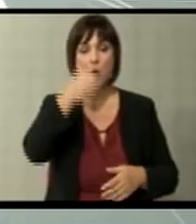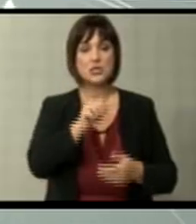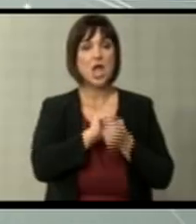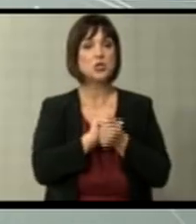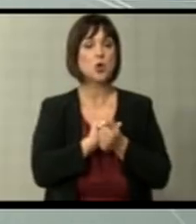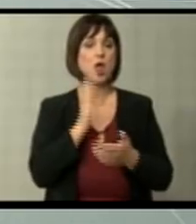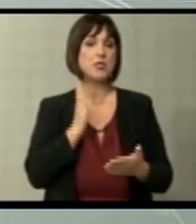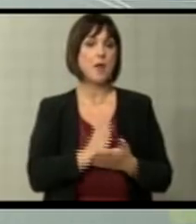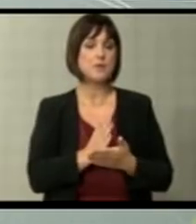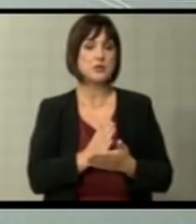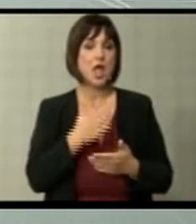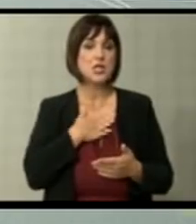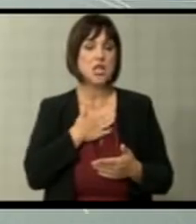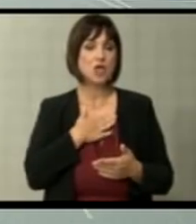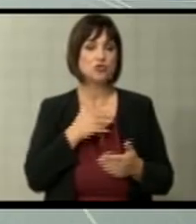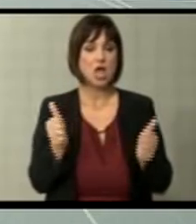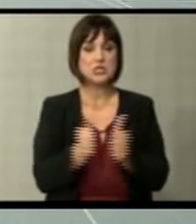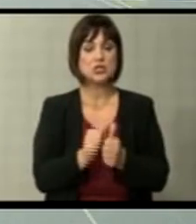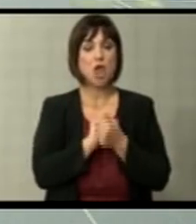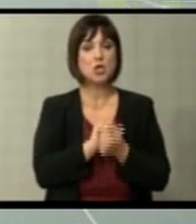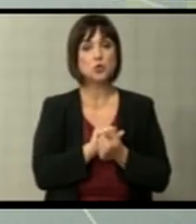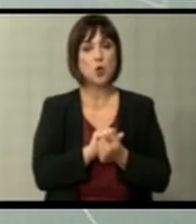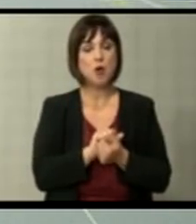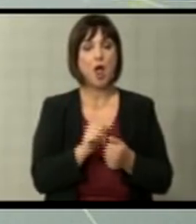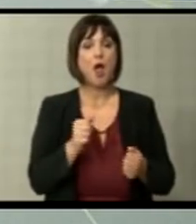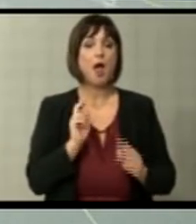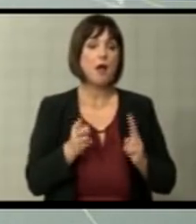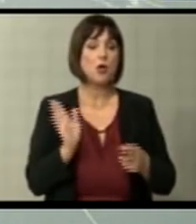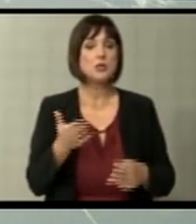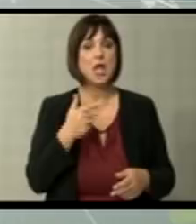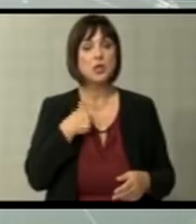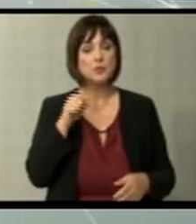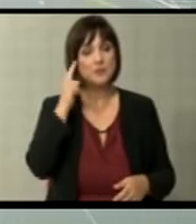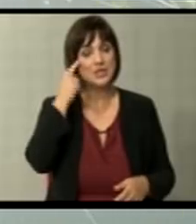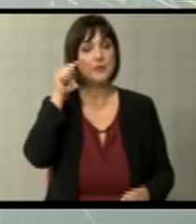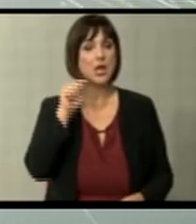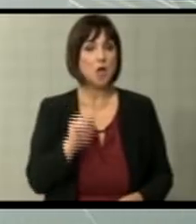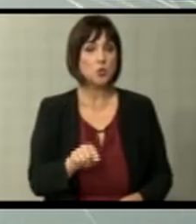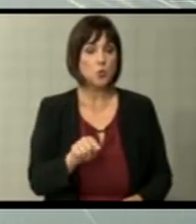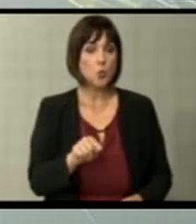биде нашата заедничка историја. Како и да е, мислам дека тука